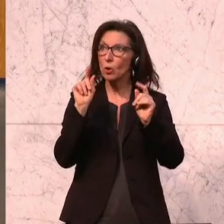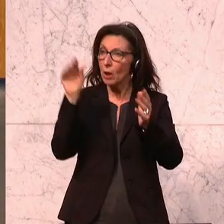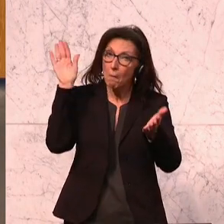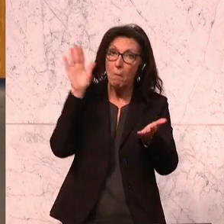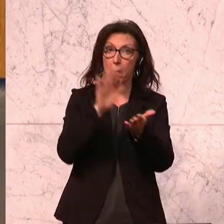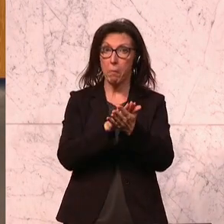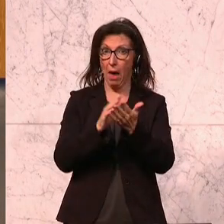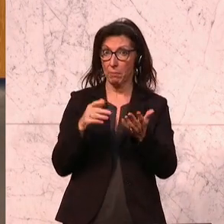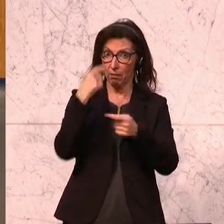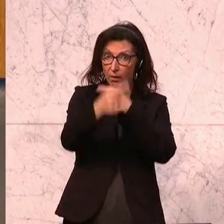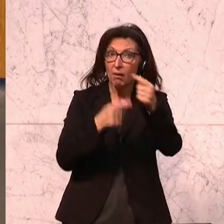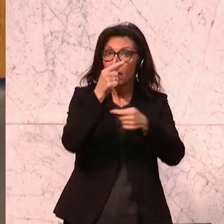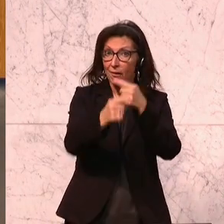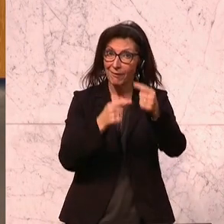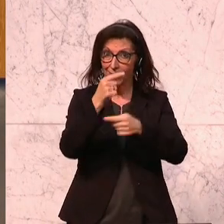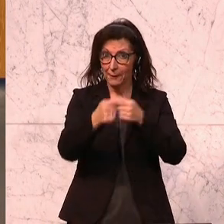Zweiter Punkt.